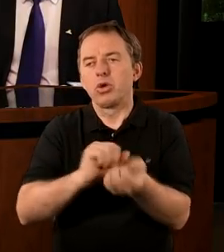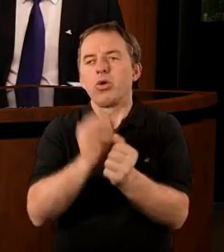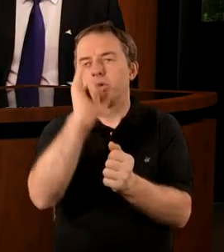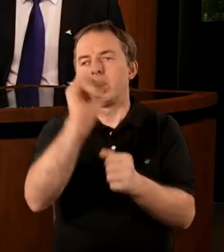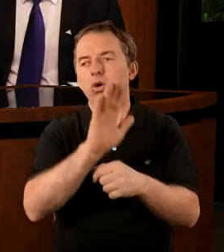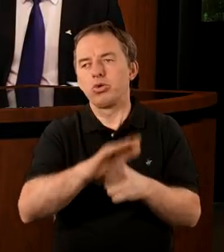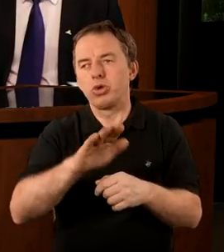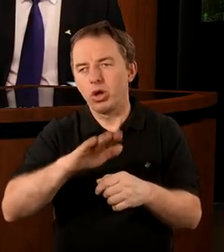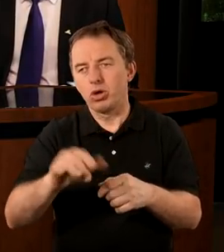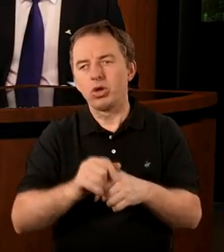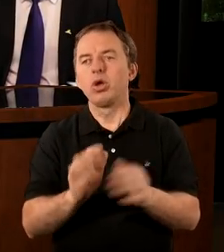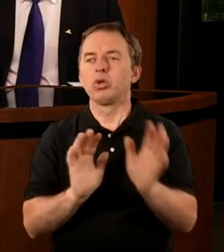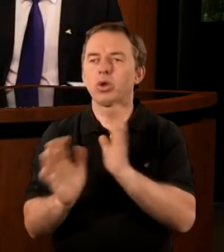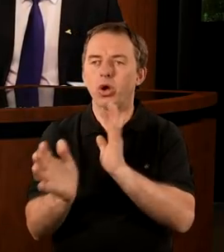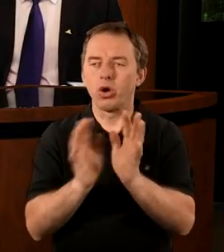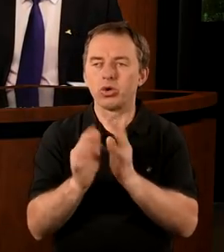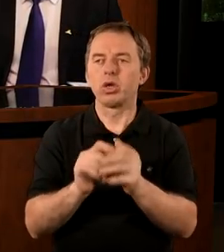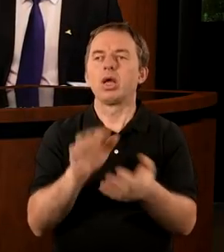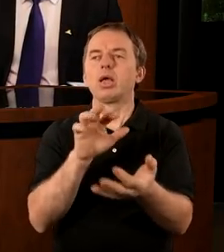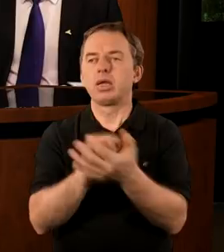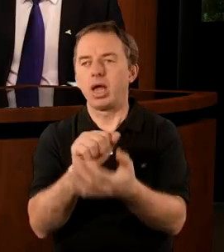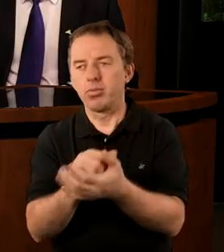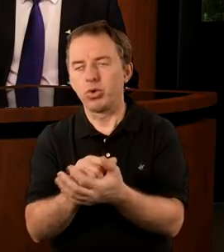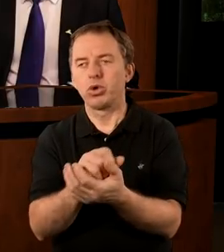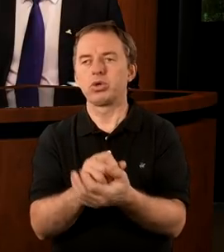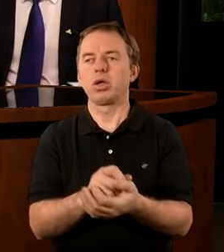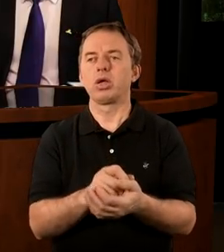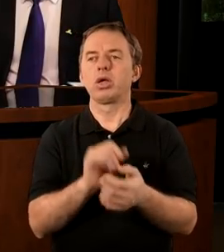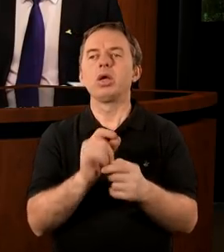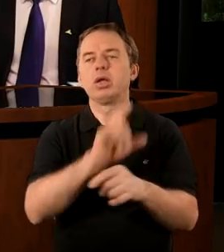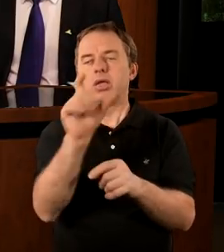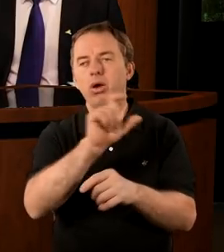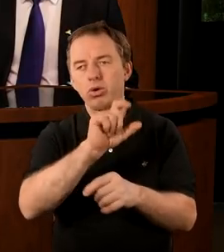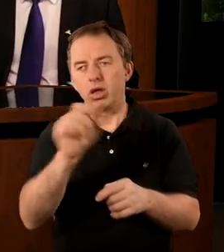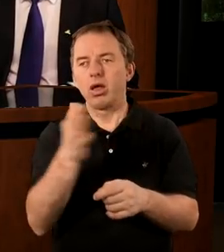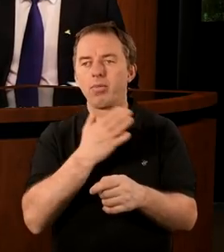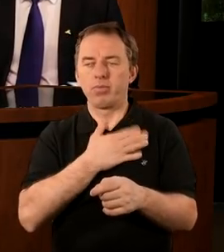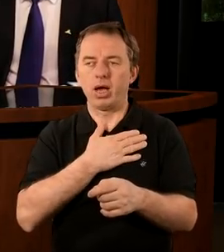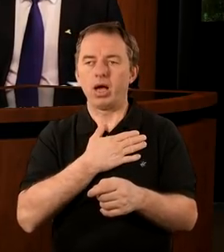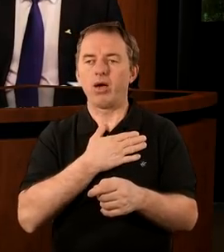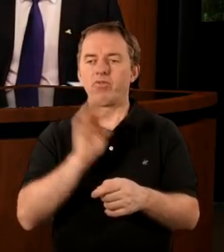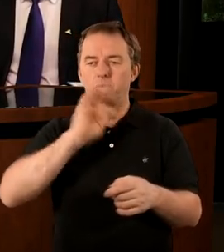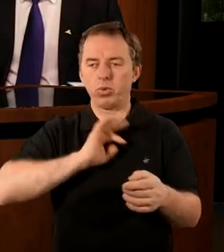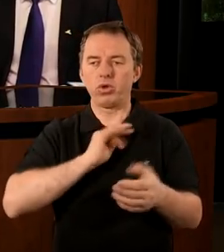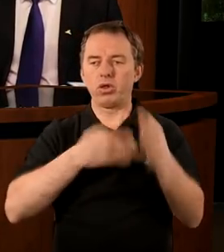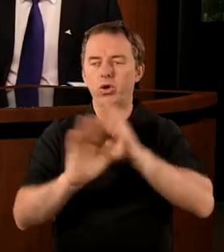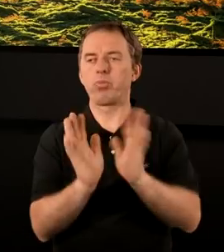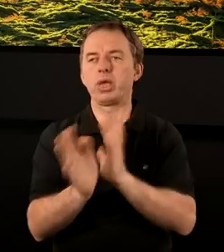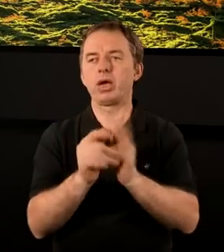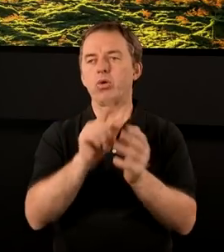Jego dziećmi. Troszczy się, zajmuje się, cały czas ma ich swojej pieczy.